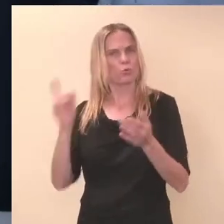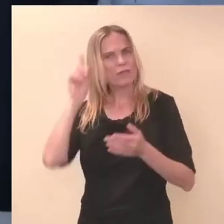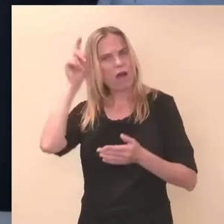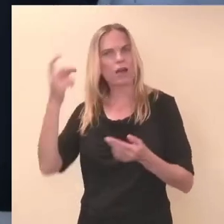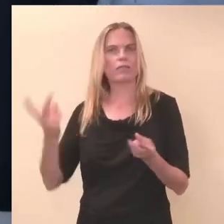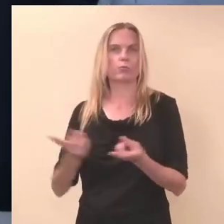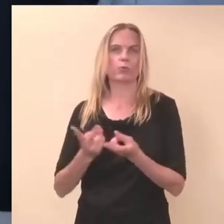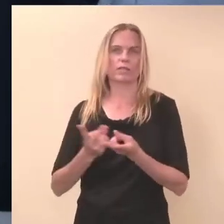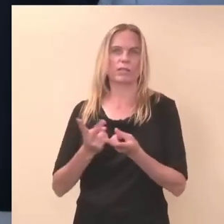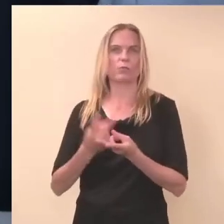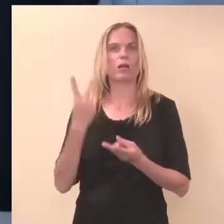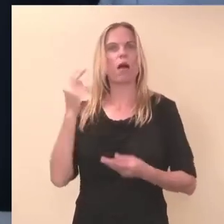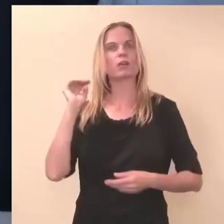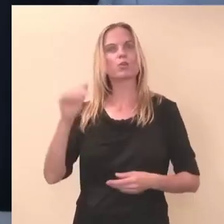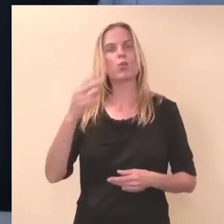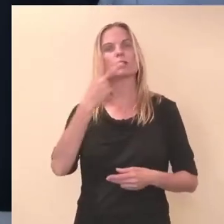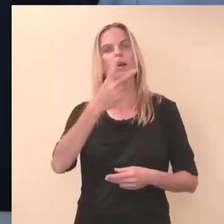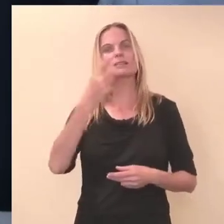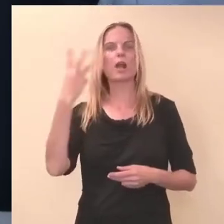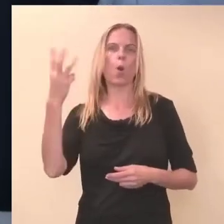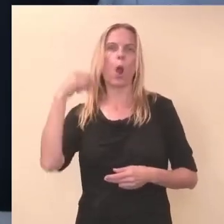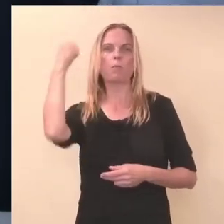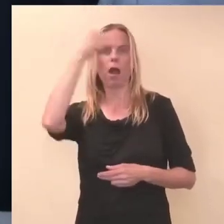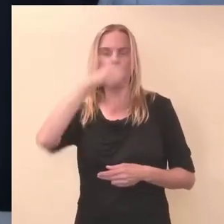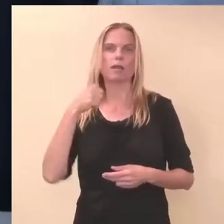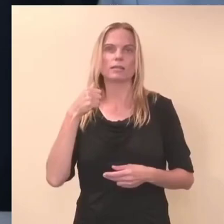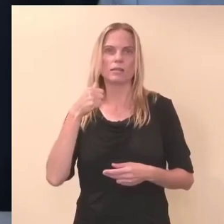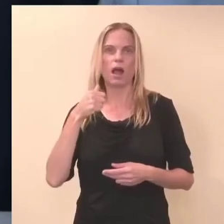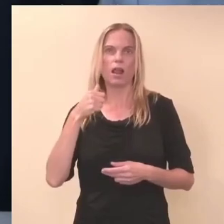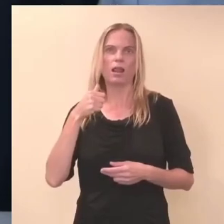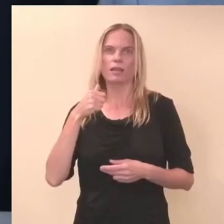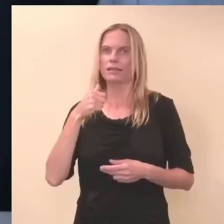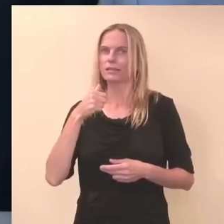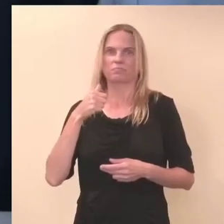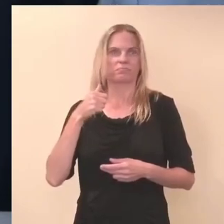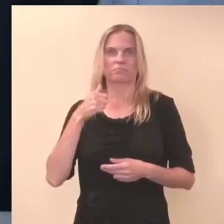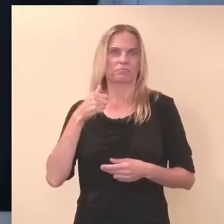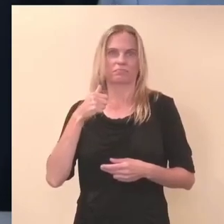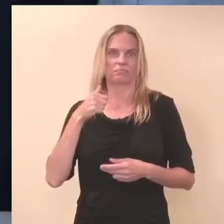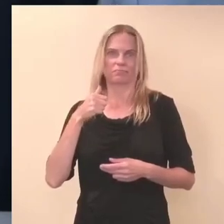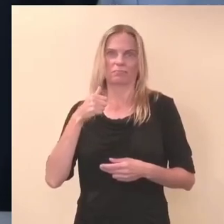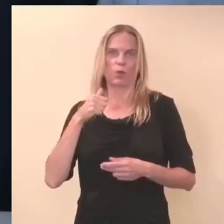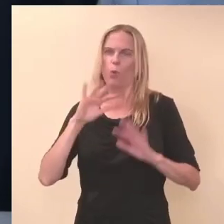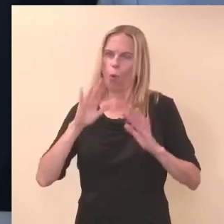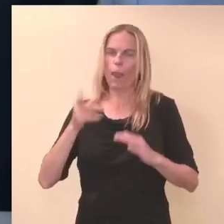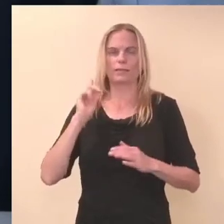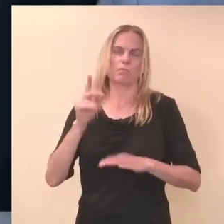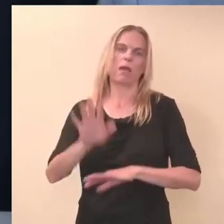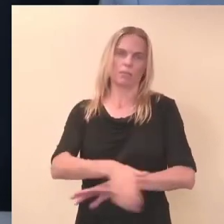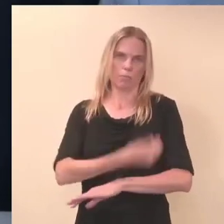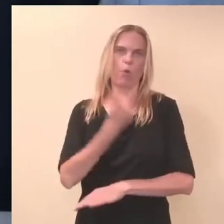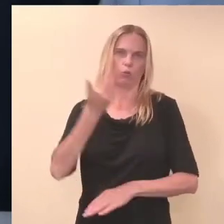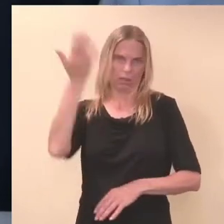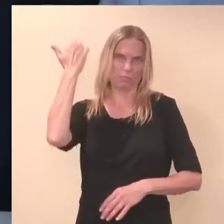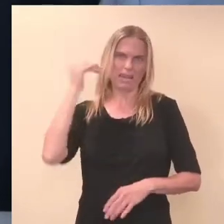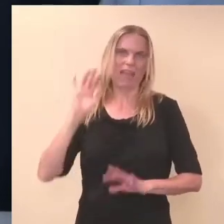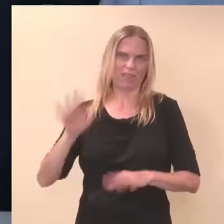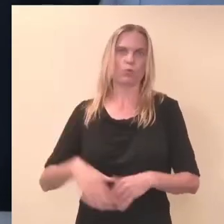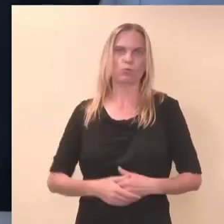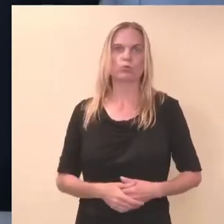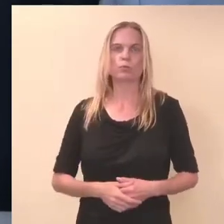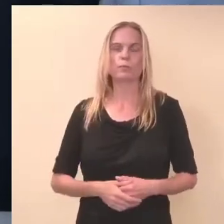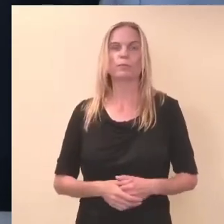tegelikult 2023. aastal võiks olla minevikus ja siin kohal